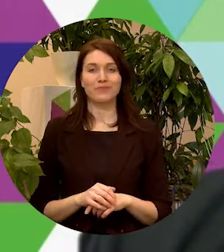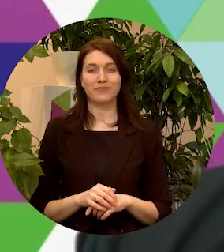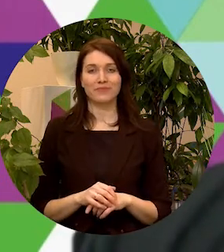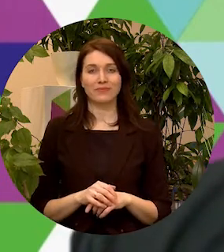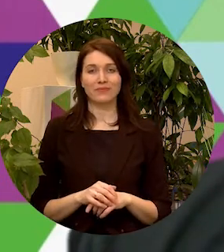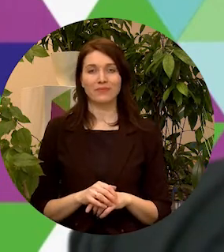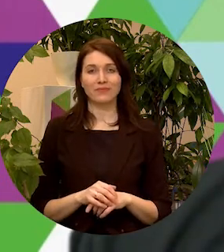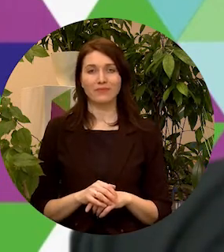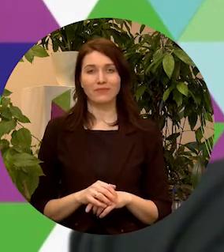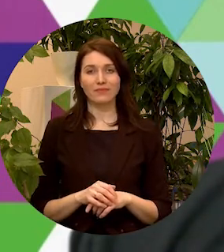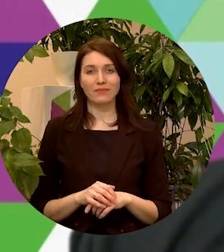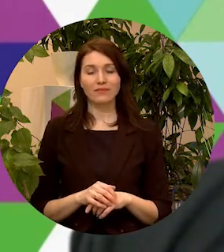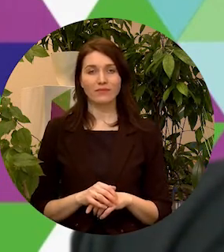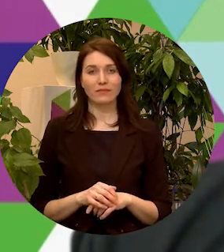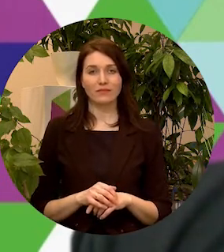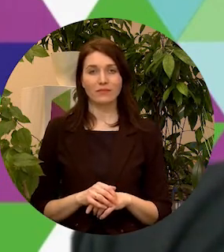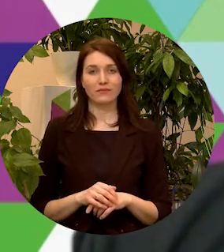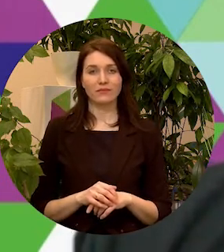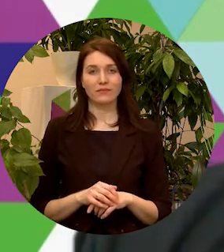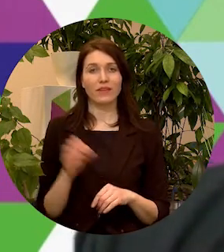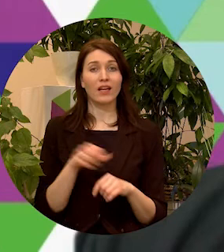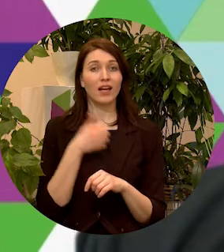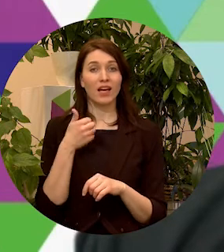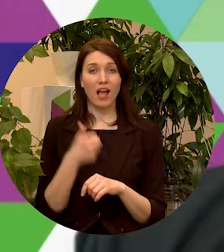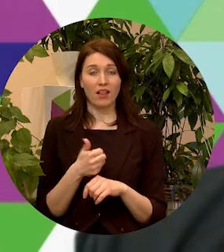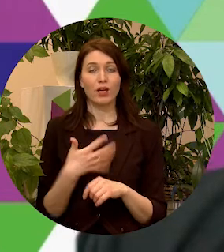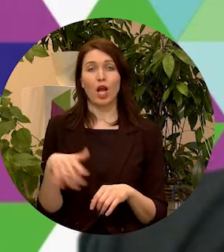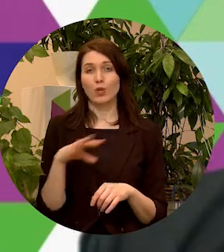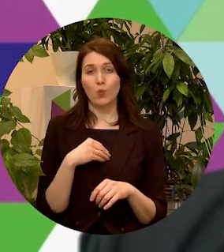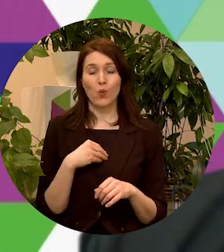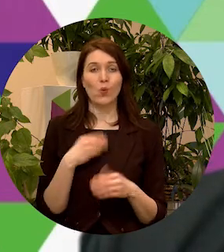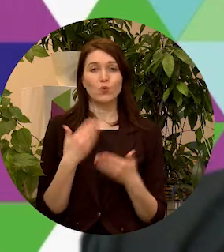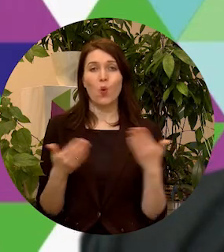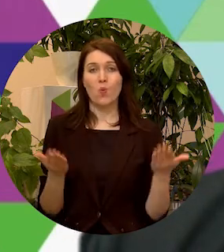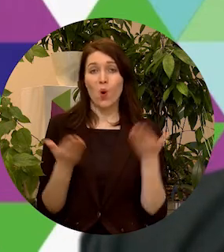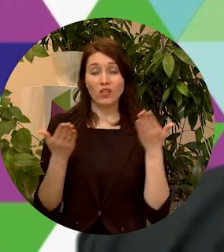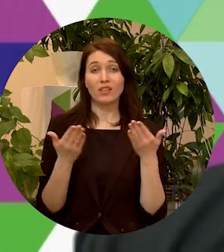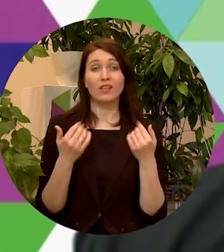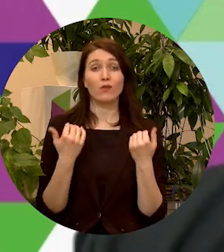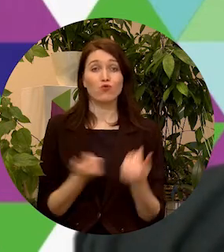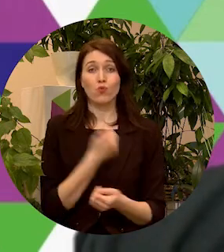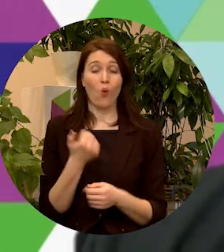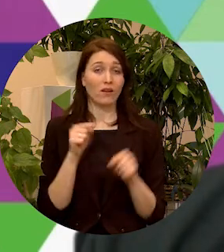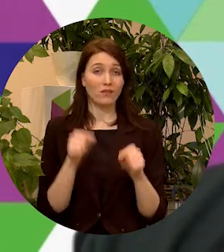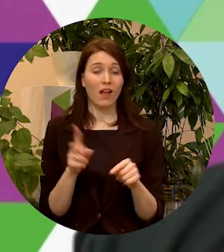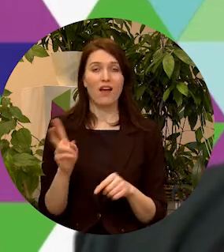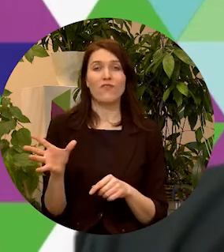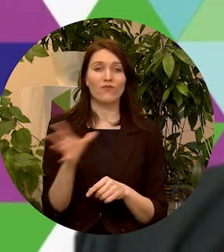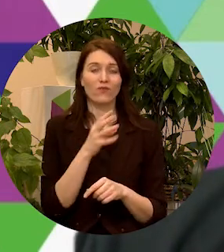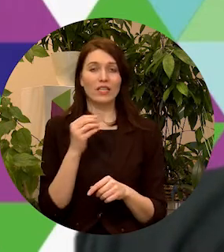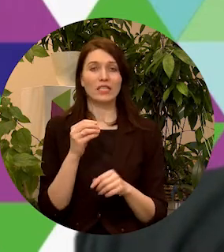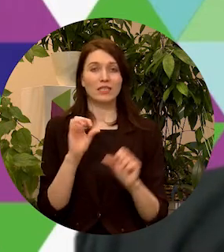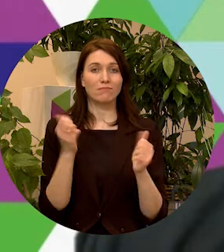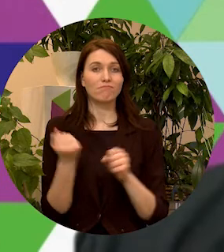tātad tas galvenais mūsu motīvs šogad ir tas, ka viss ir tapis ar